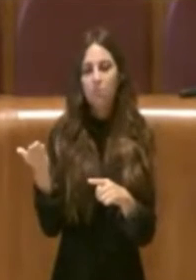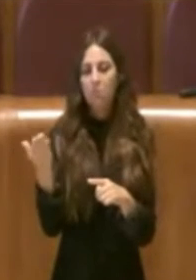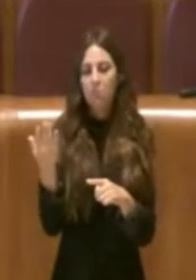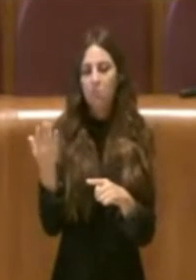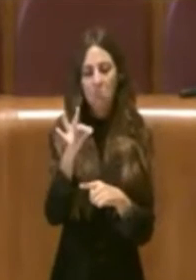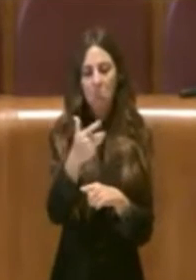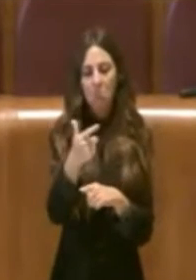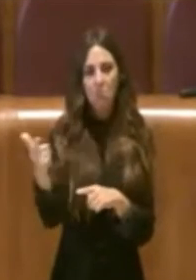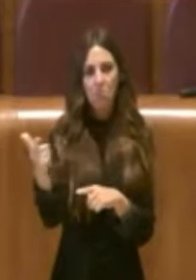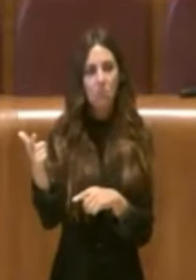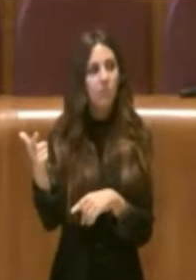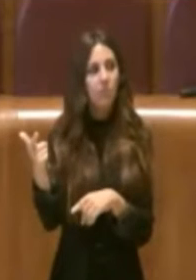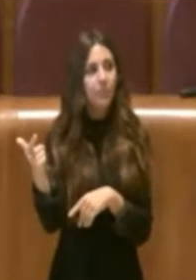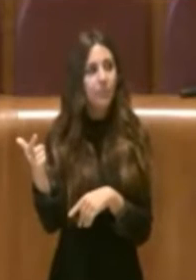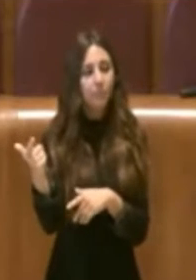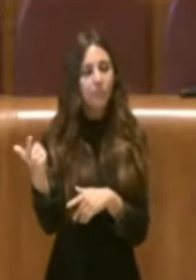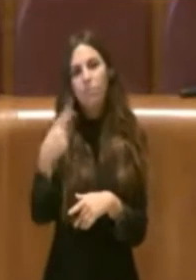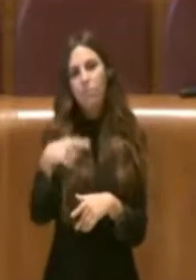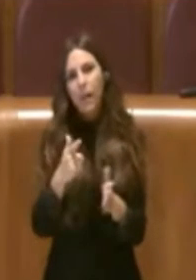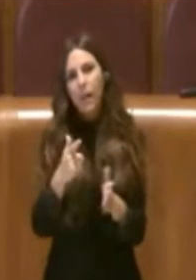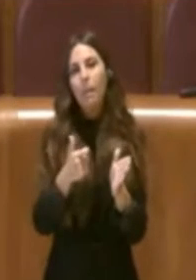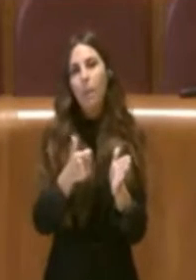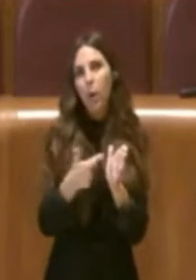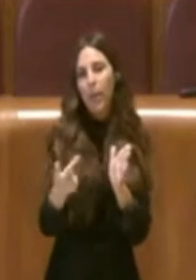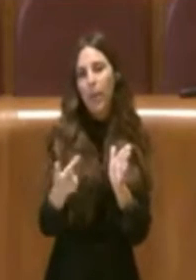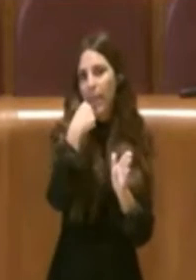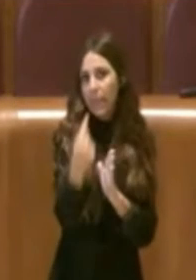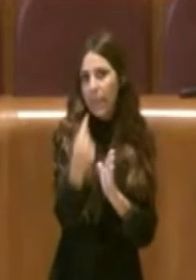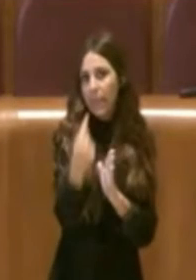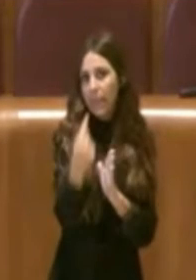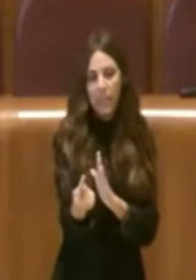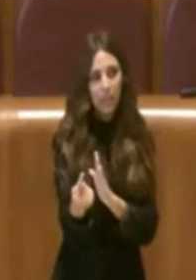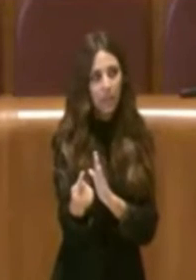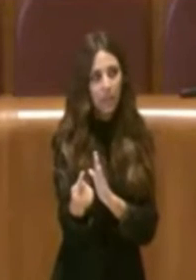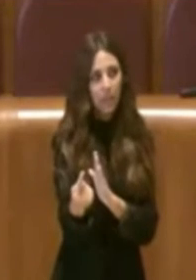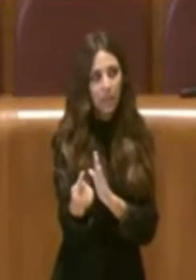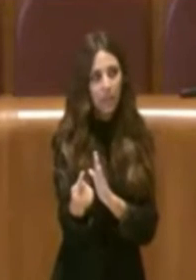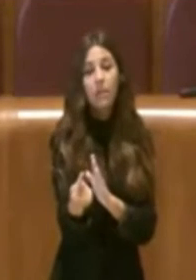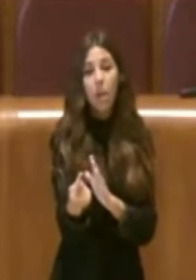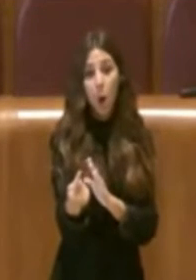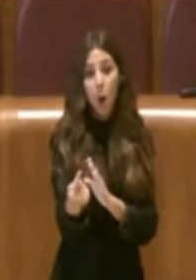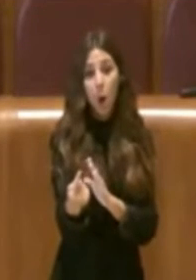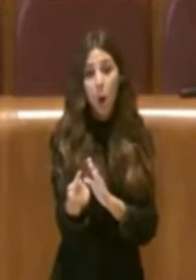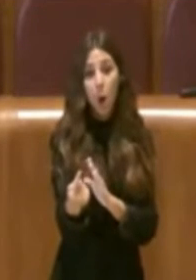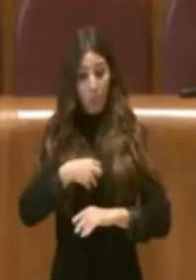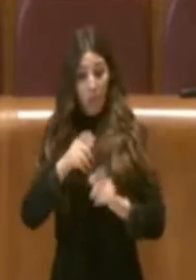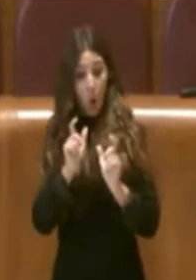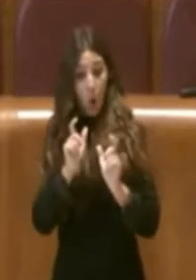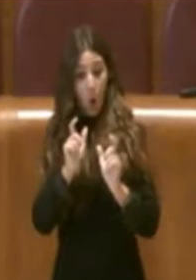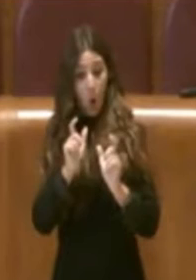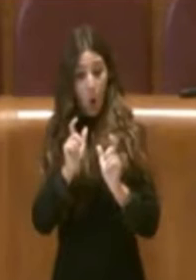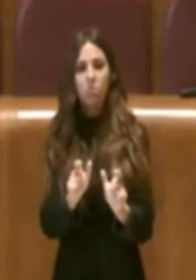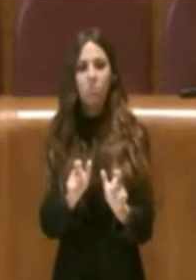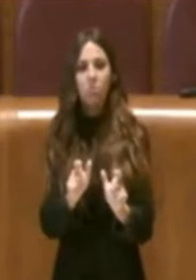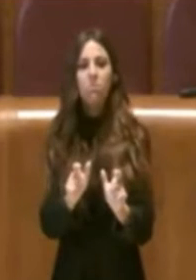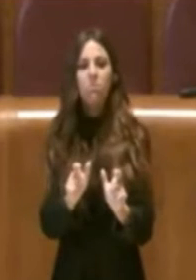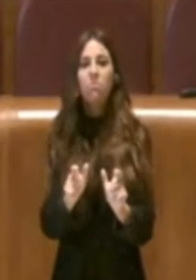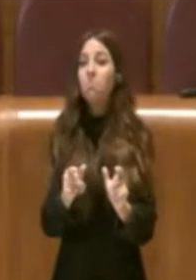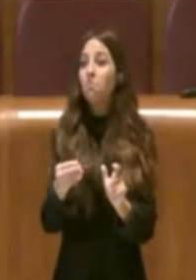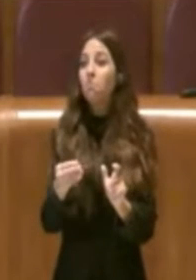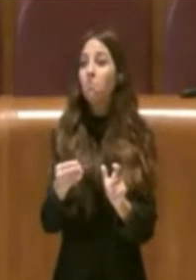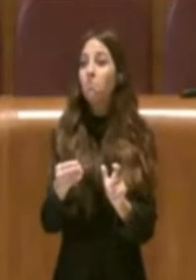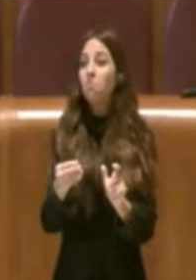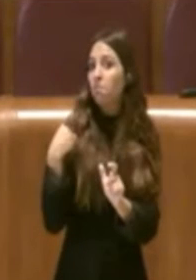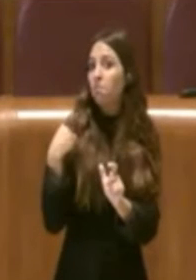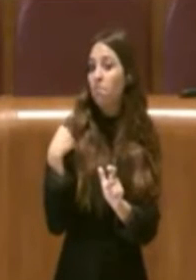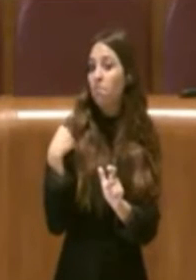Sicuramente quello che è importante dire è è stato lo stesso commissario ad acta a chiederci di